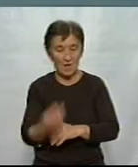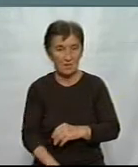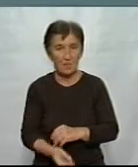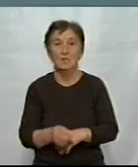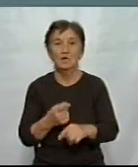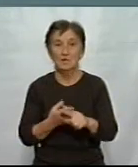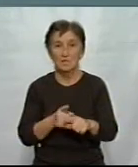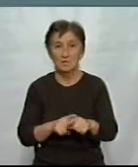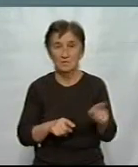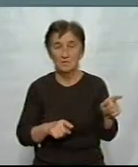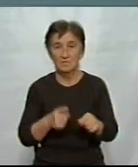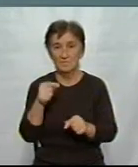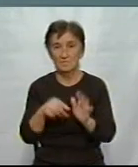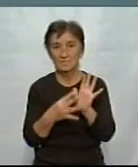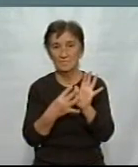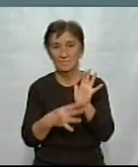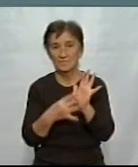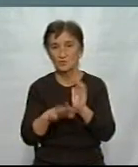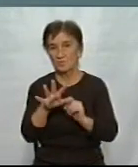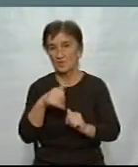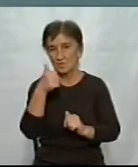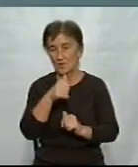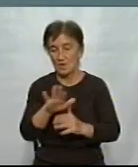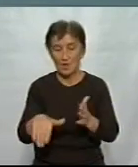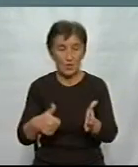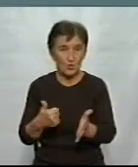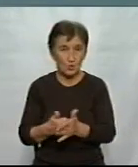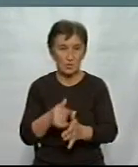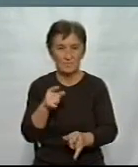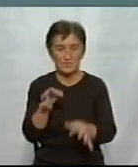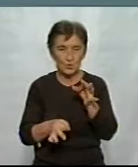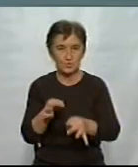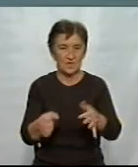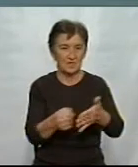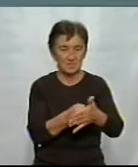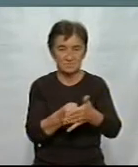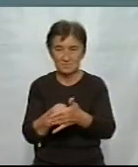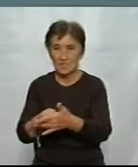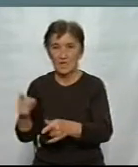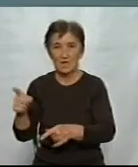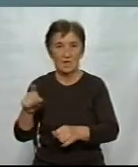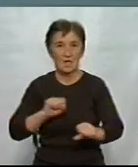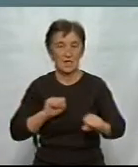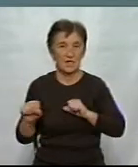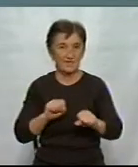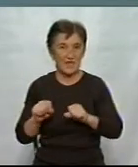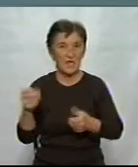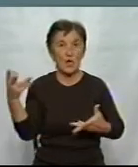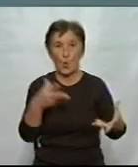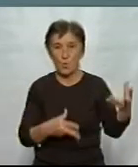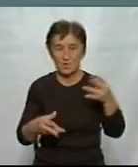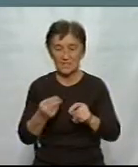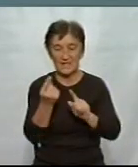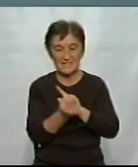Коваленка, з 1995 року долю будівлі вирішують у судах. Керівники кооперативу, вкладника у будівництво